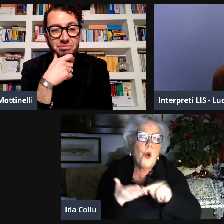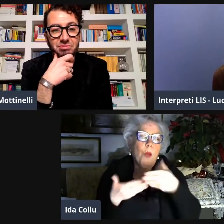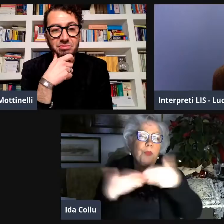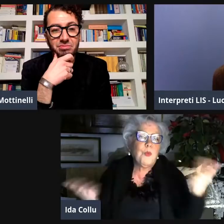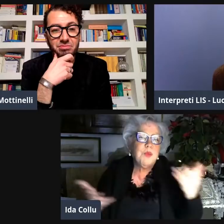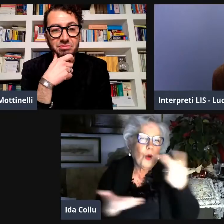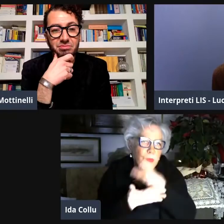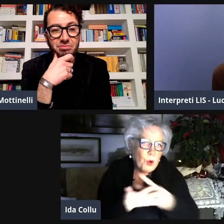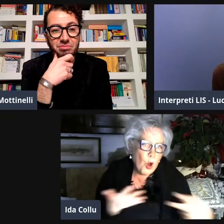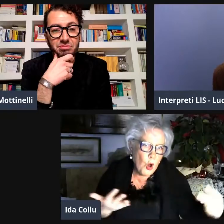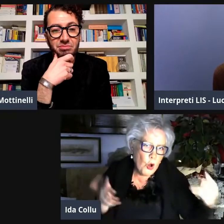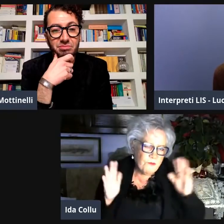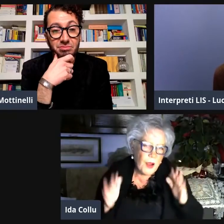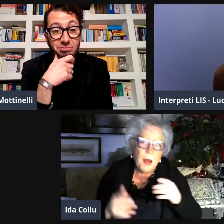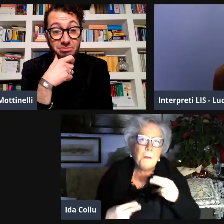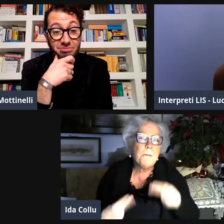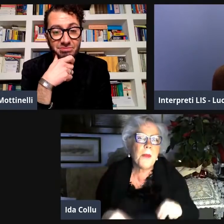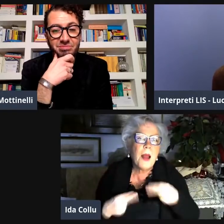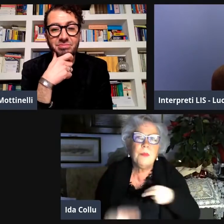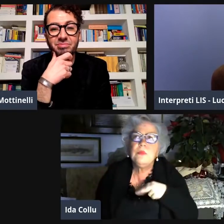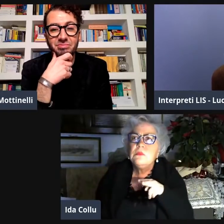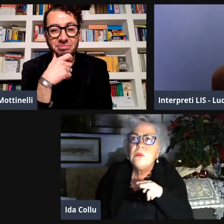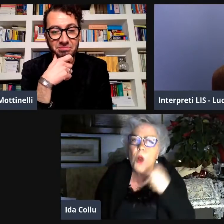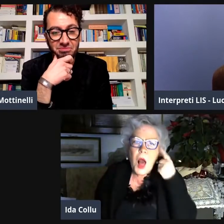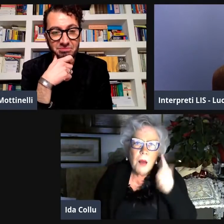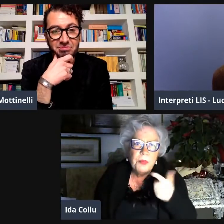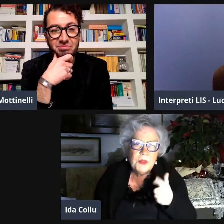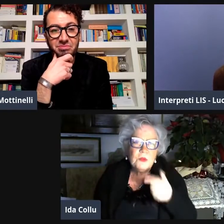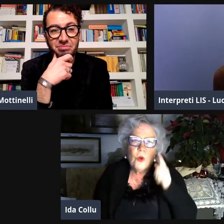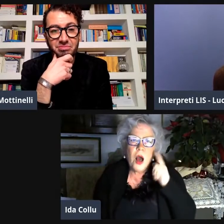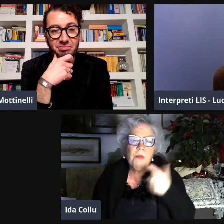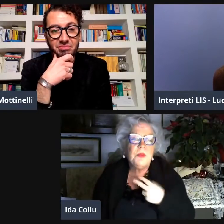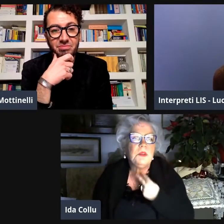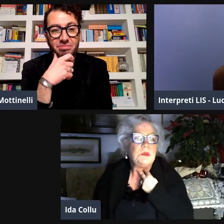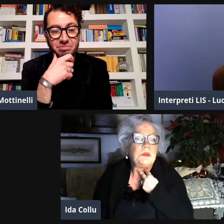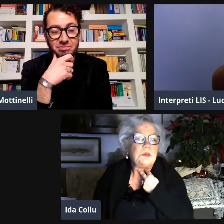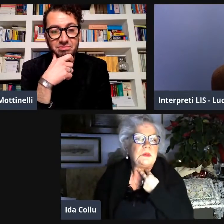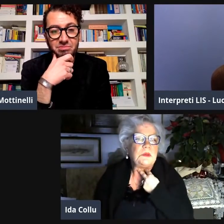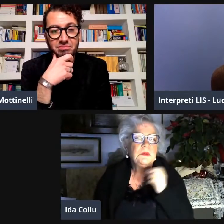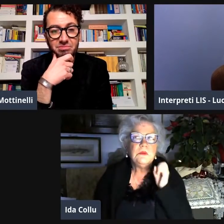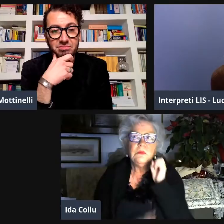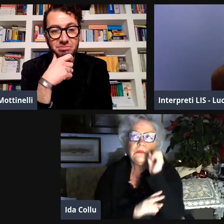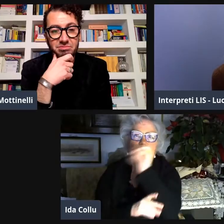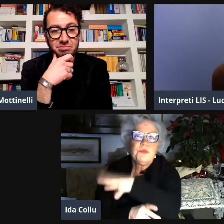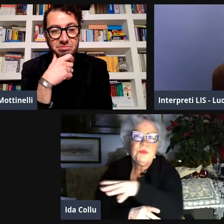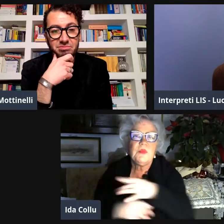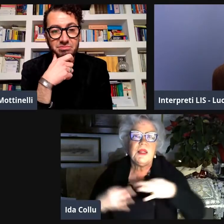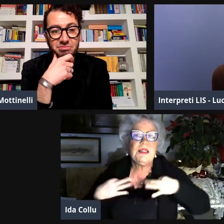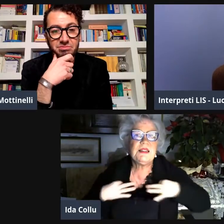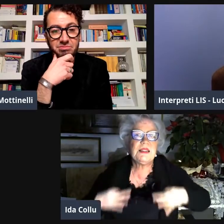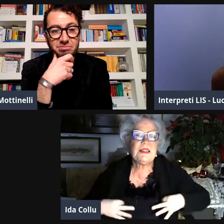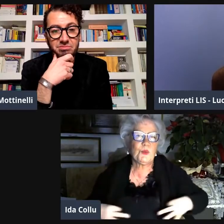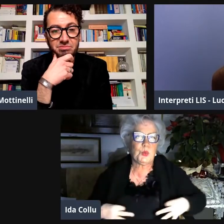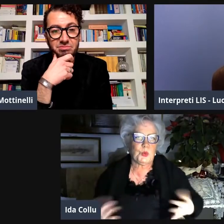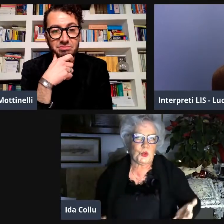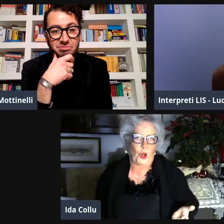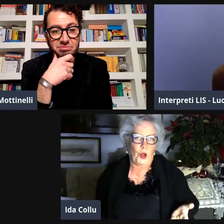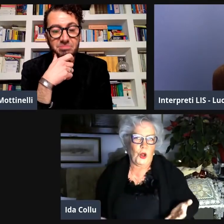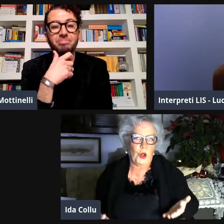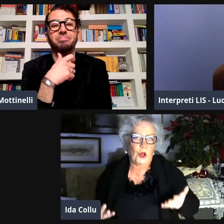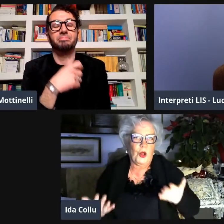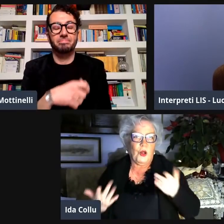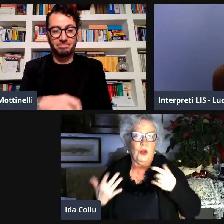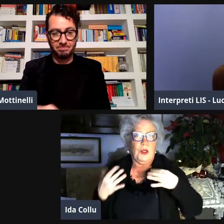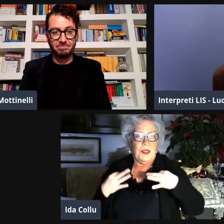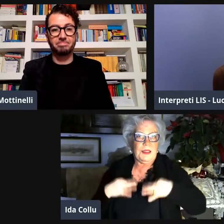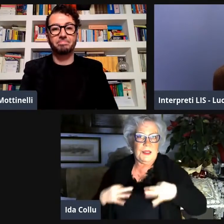figlia sorda, hanno provato a farmi frequentare la scuola pubblica. Ma io non capivo. E